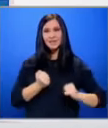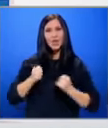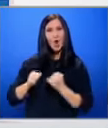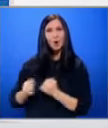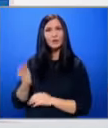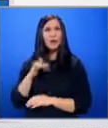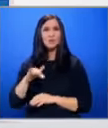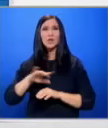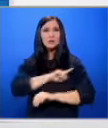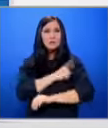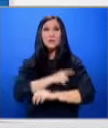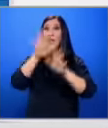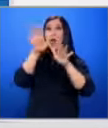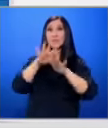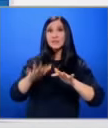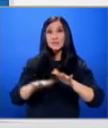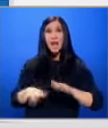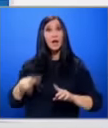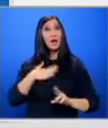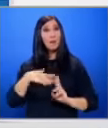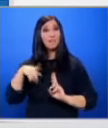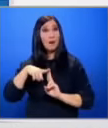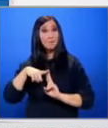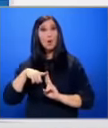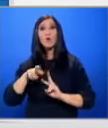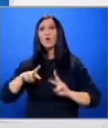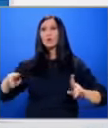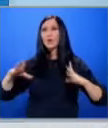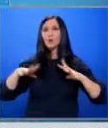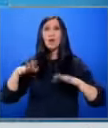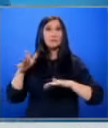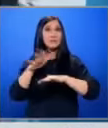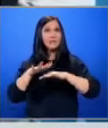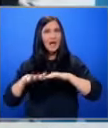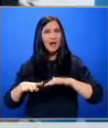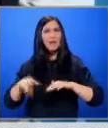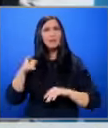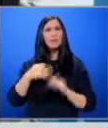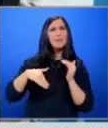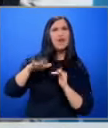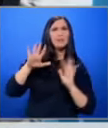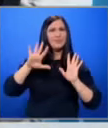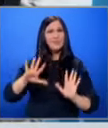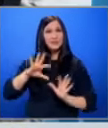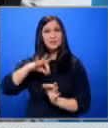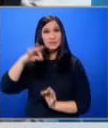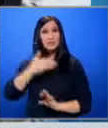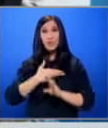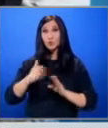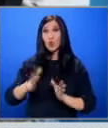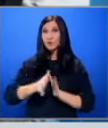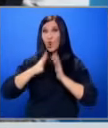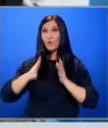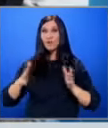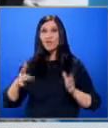-сетна. Обилен сняг завалява в Пампорово и в другите ни курорти. Снежната покривка там е над 10 см и продължава да се